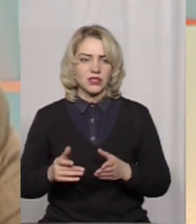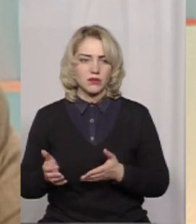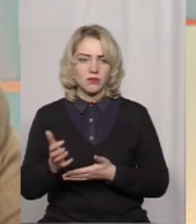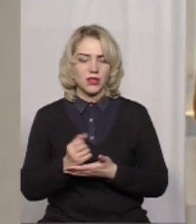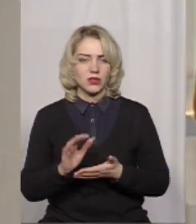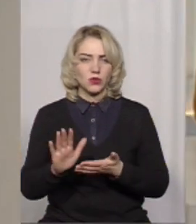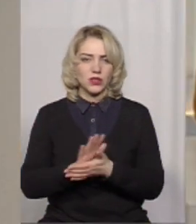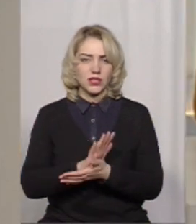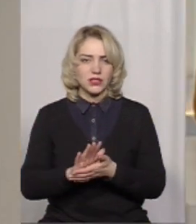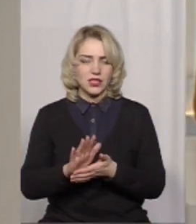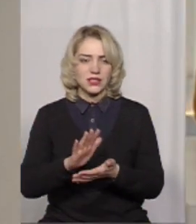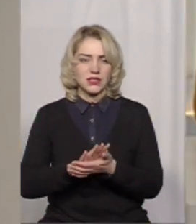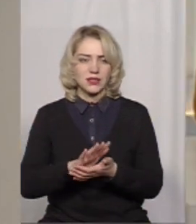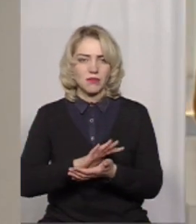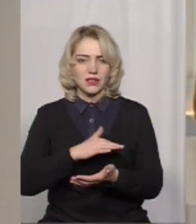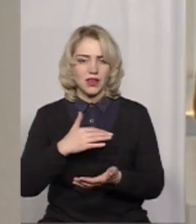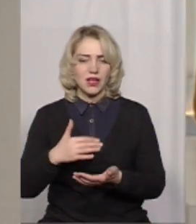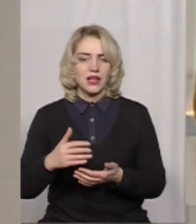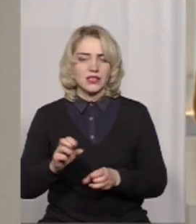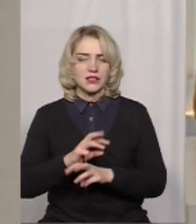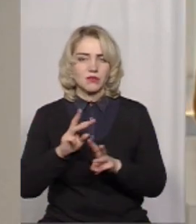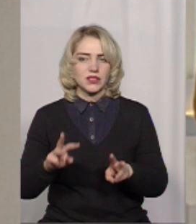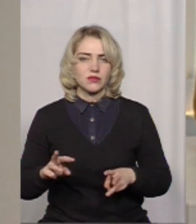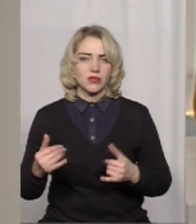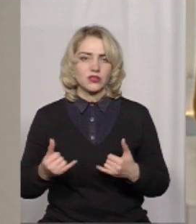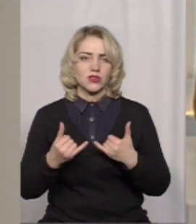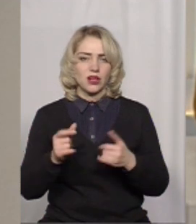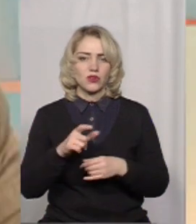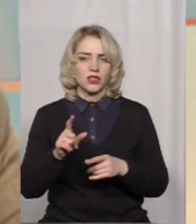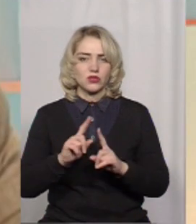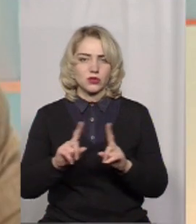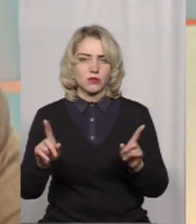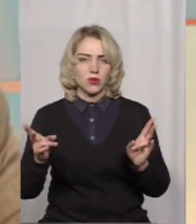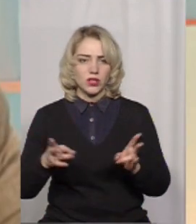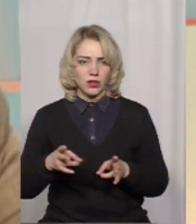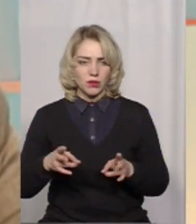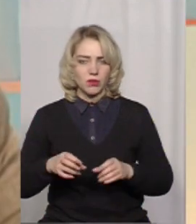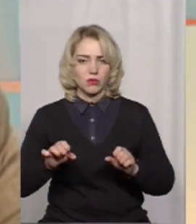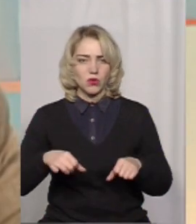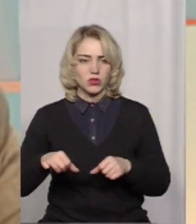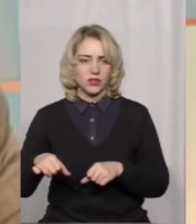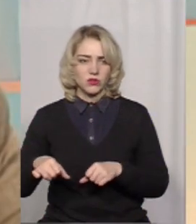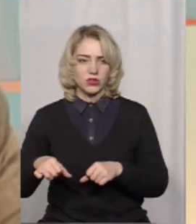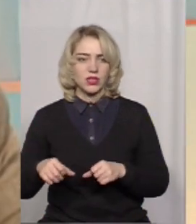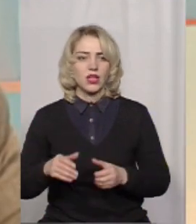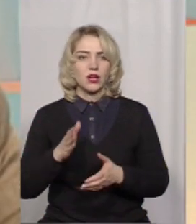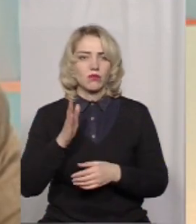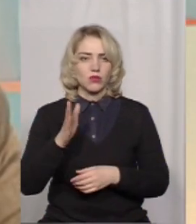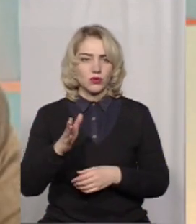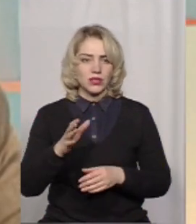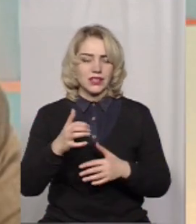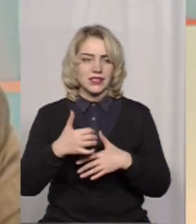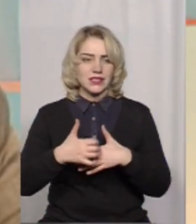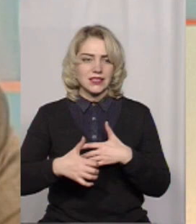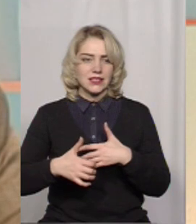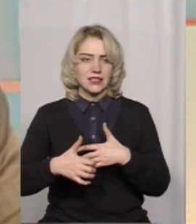авталізацію сміття, забезпечують для людей з особливими потребами можливості бути серед